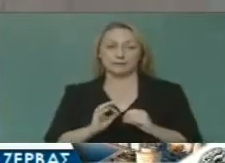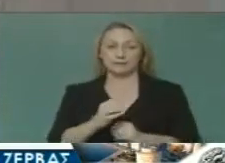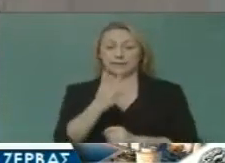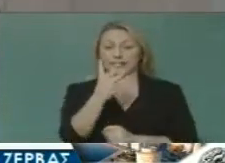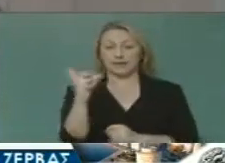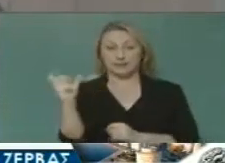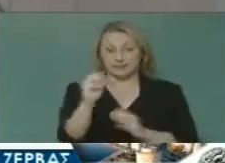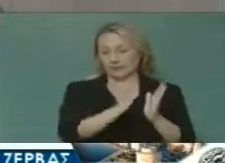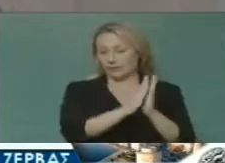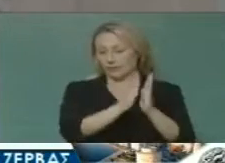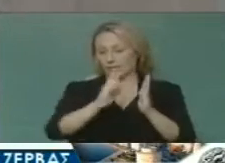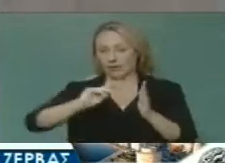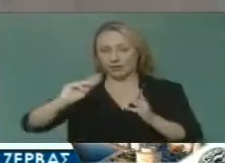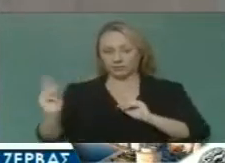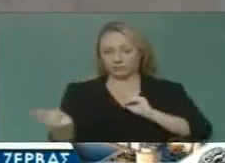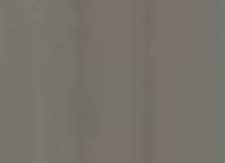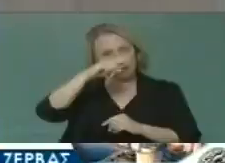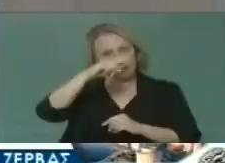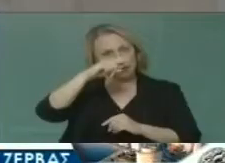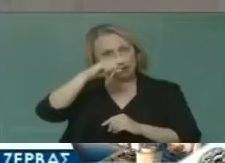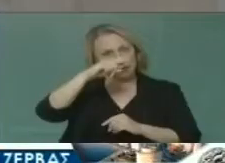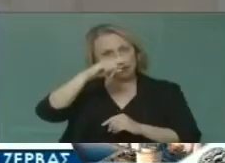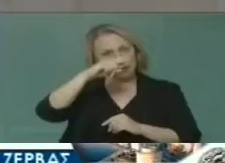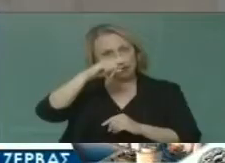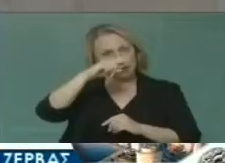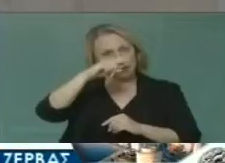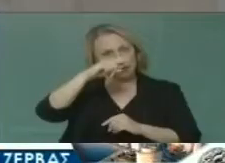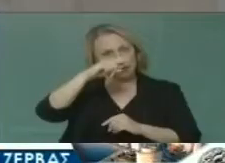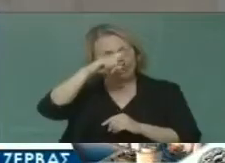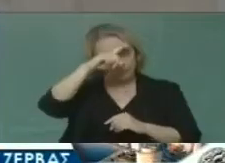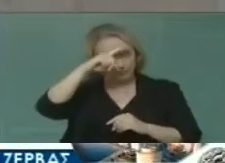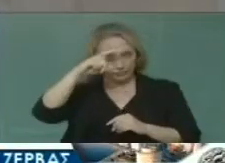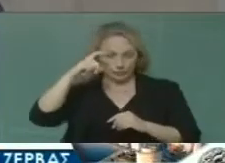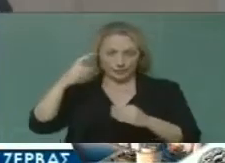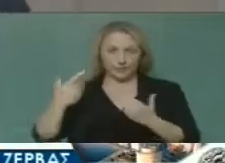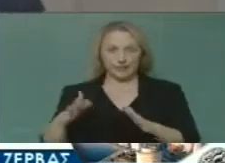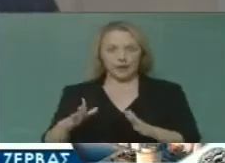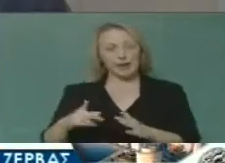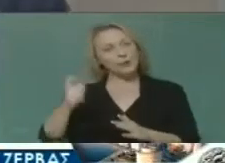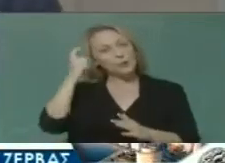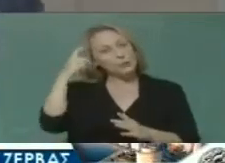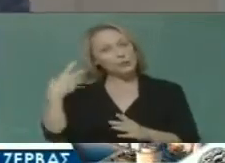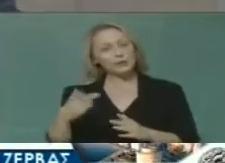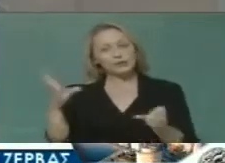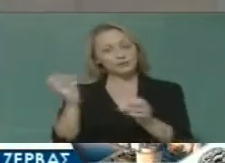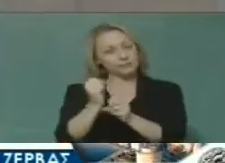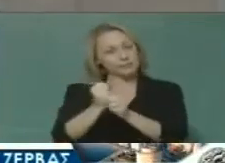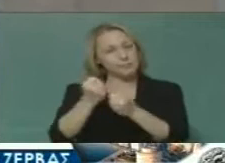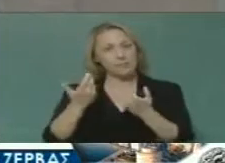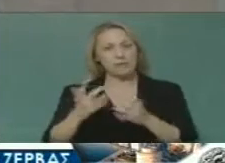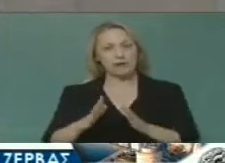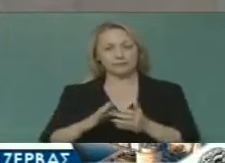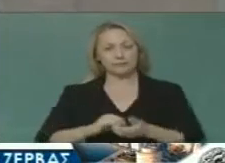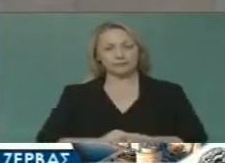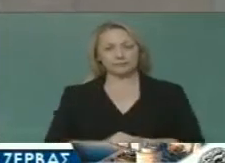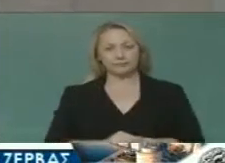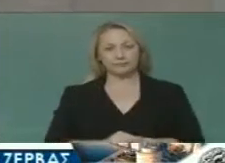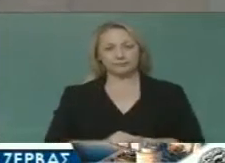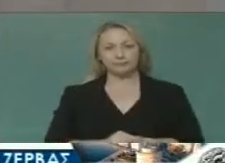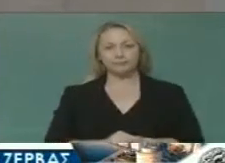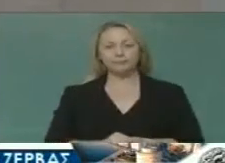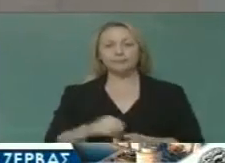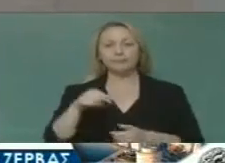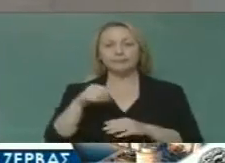γεμάτο με προκλήσεις, δυσκολίες, αλλά θέλω να πιστεύω και σημαντικές επιτυχίες. Σε έναν άλλο